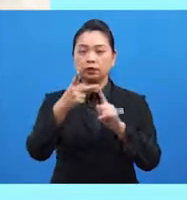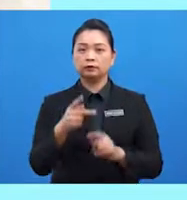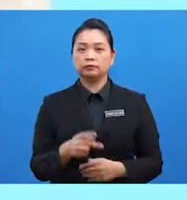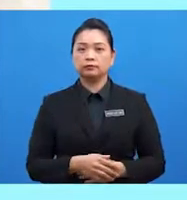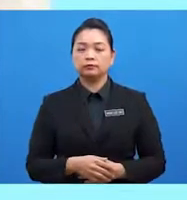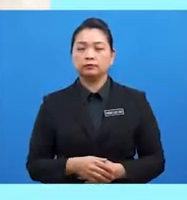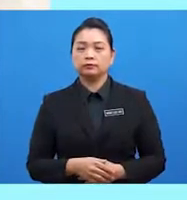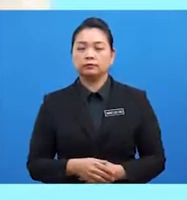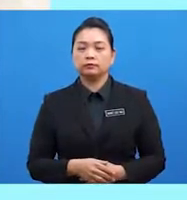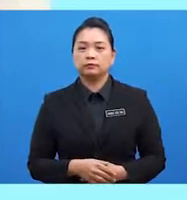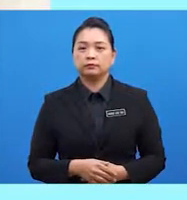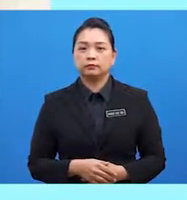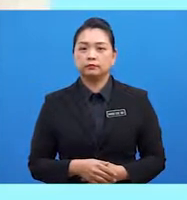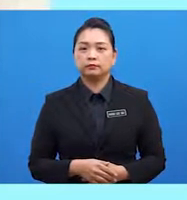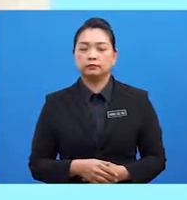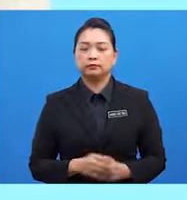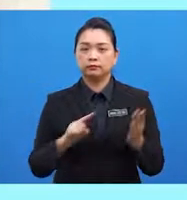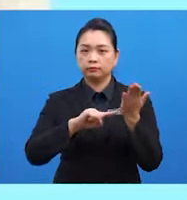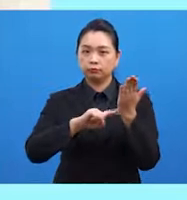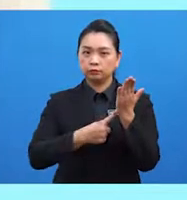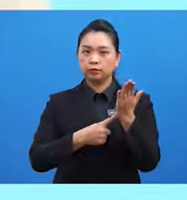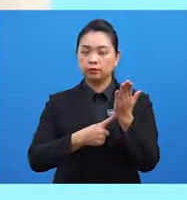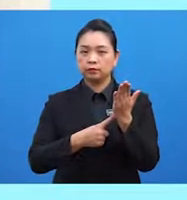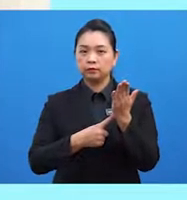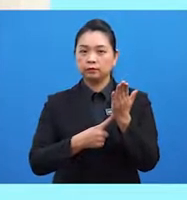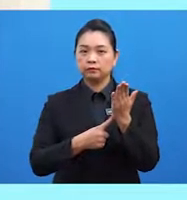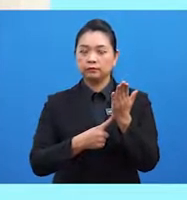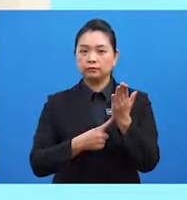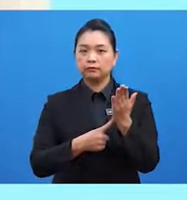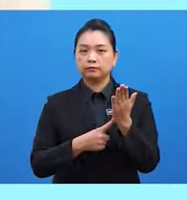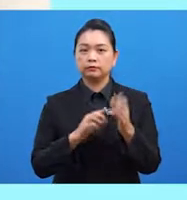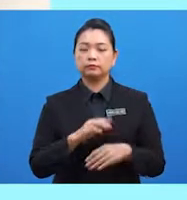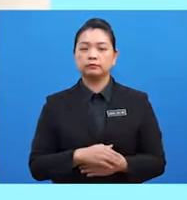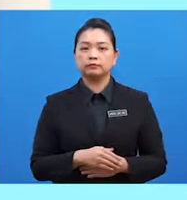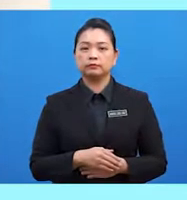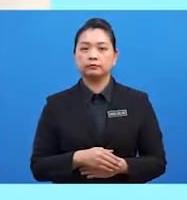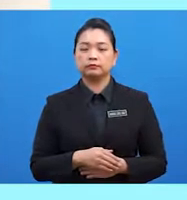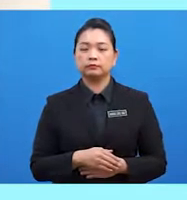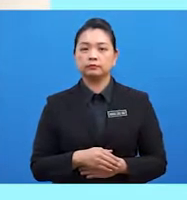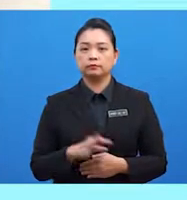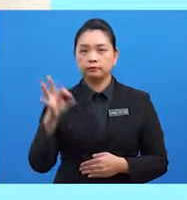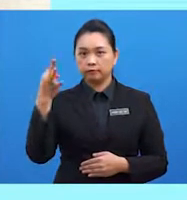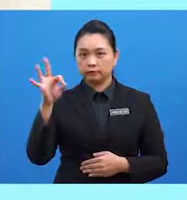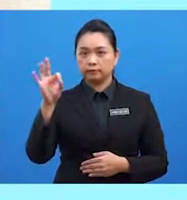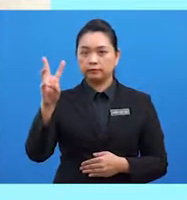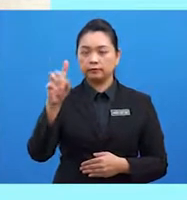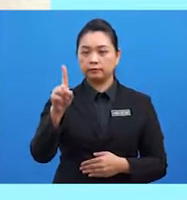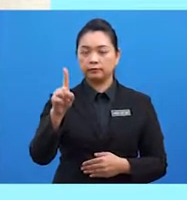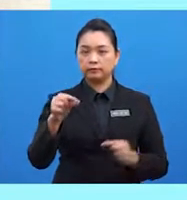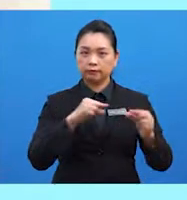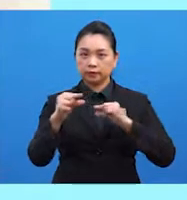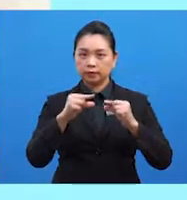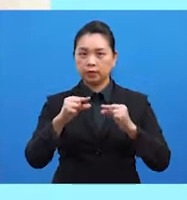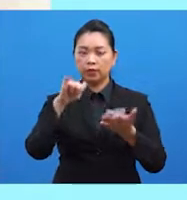di Belgrade, Yugoslavia bermula pada 1 hingga 6 September 1961. Pergerakan